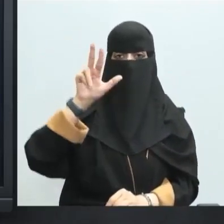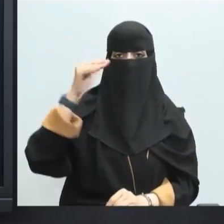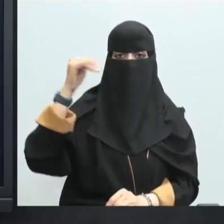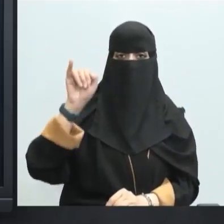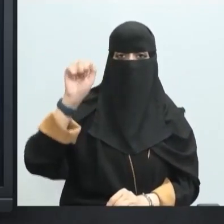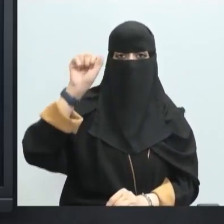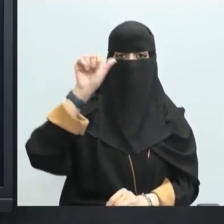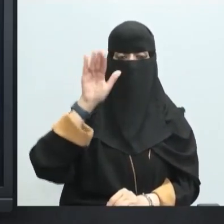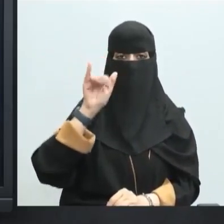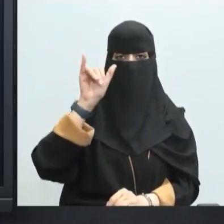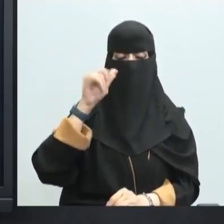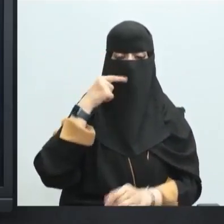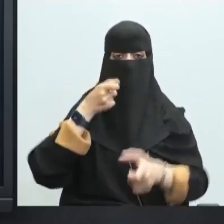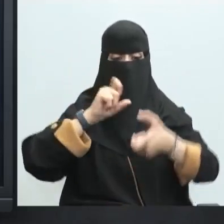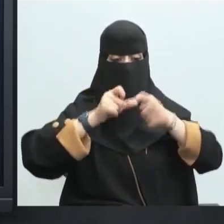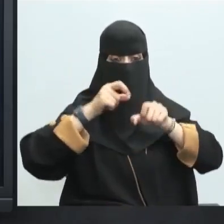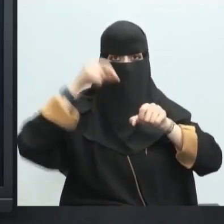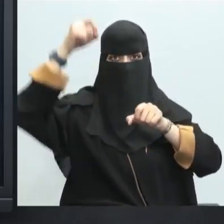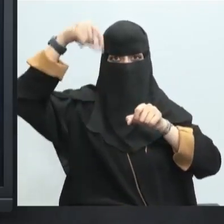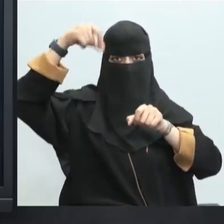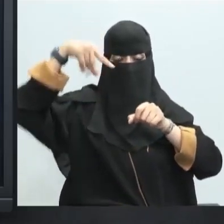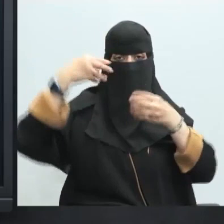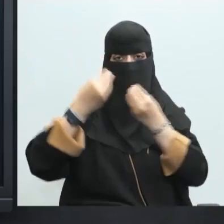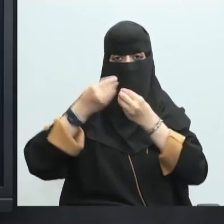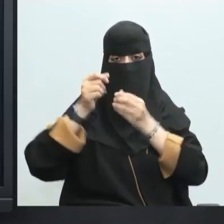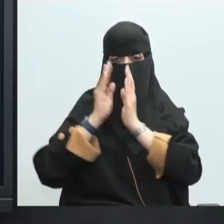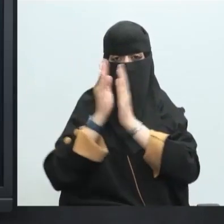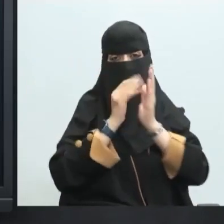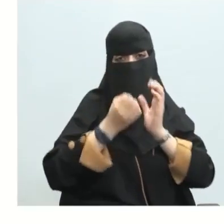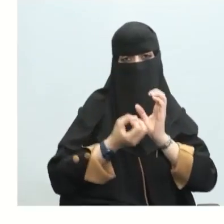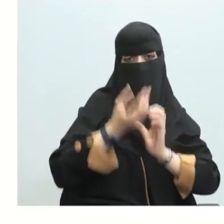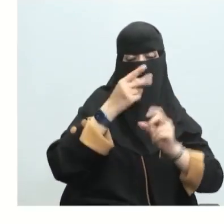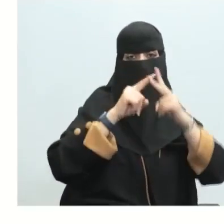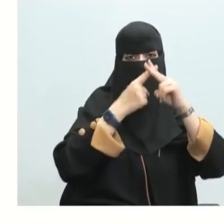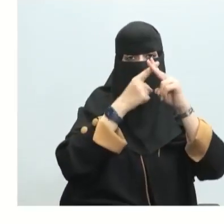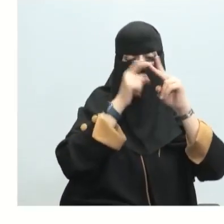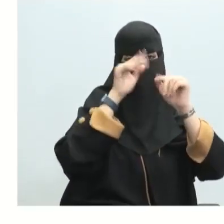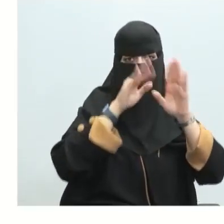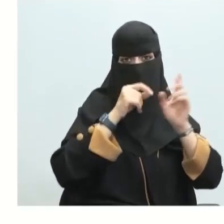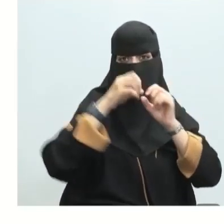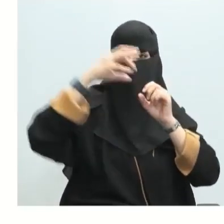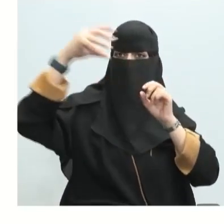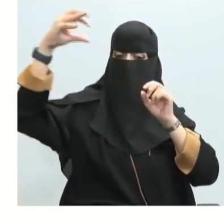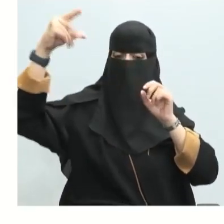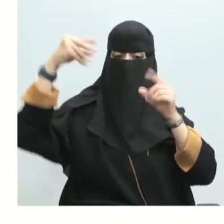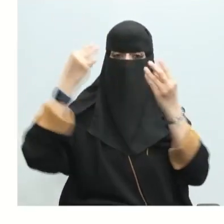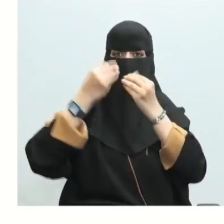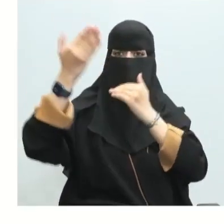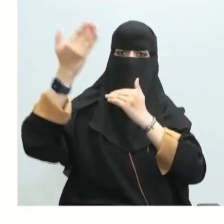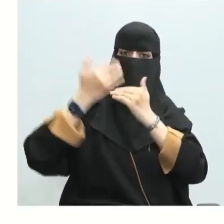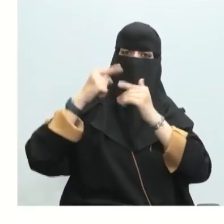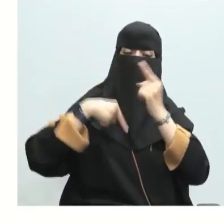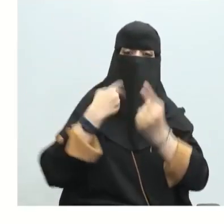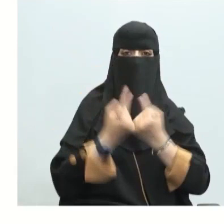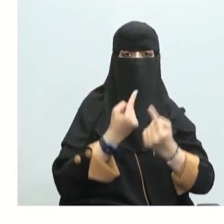هو عبارة عن تكوين ما بين قطرات المطر والمواد التي تخرج من المصانع المواد الحمضية فتؤثر على